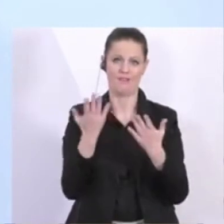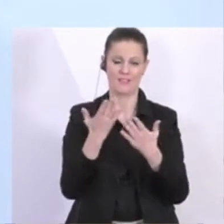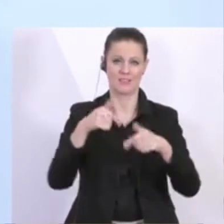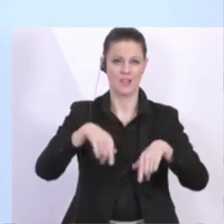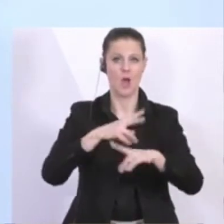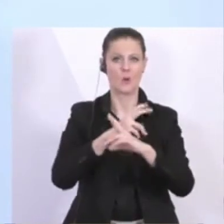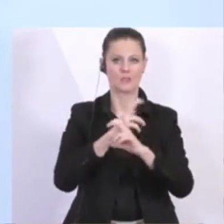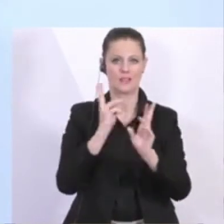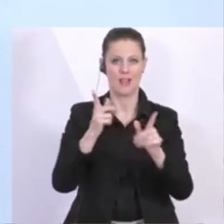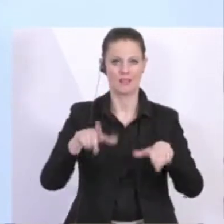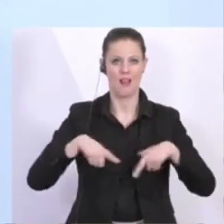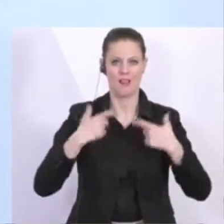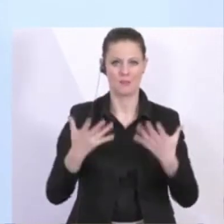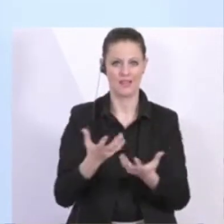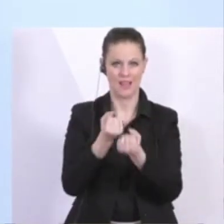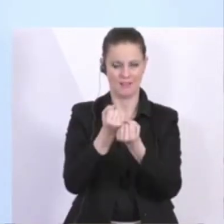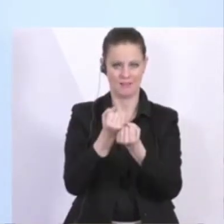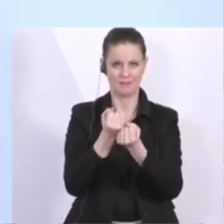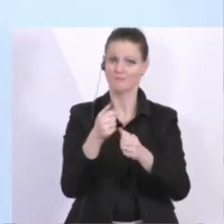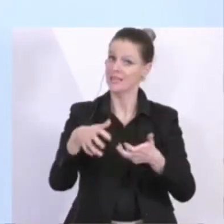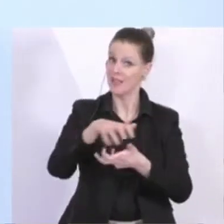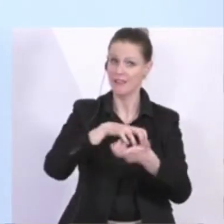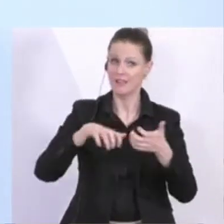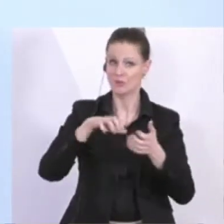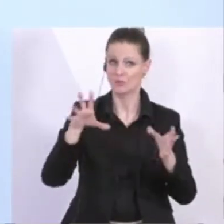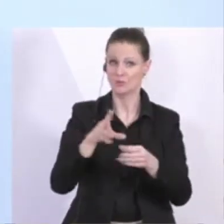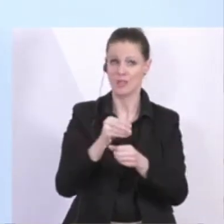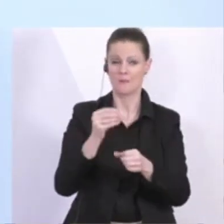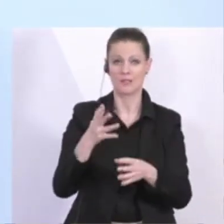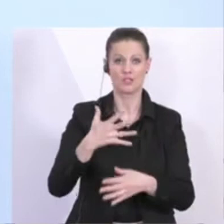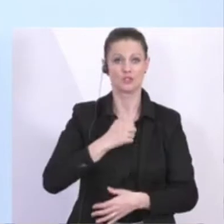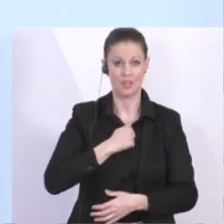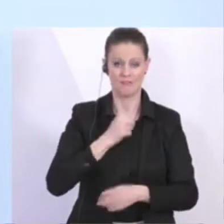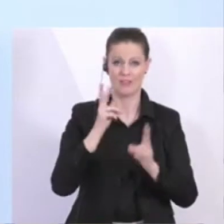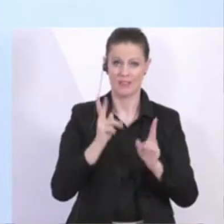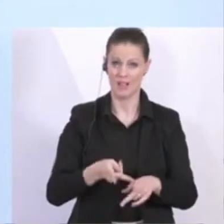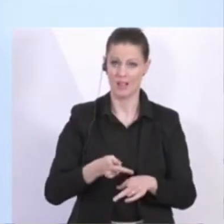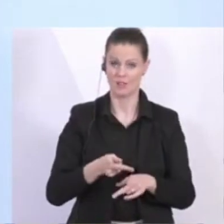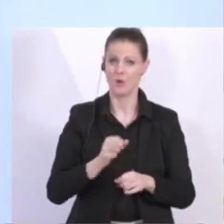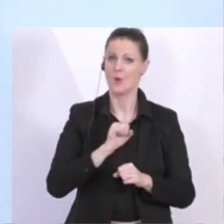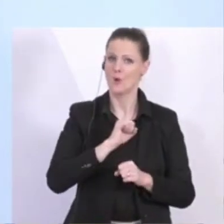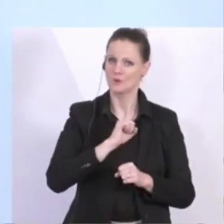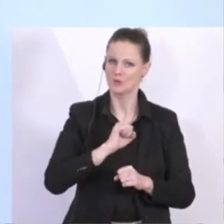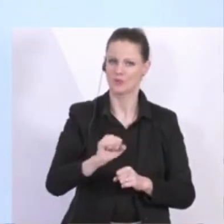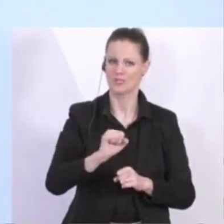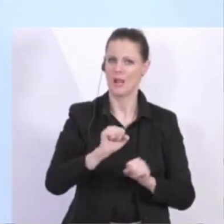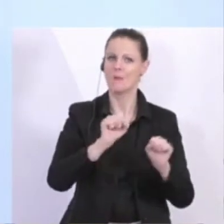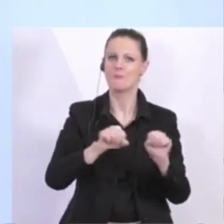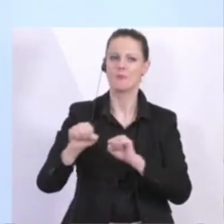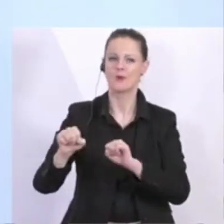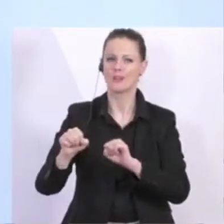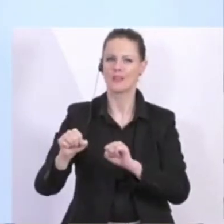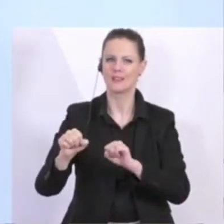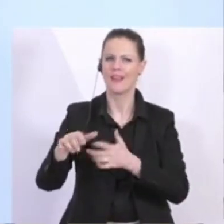Österreich Leben retten, diese Krise gemeinsam überstehen und dann hoffentlich auch schnellstmöglich wieder aus dieser Krise